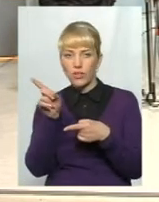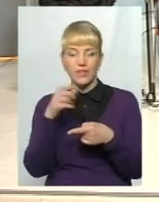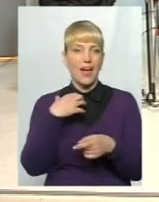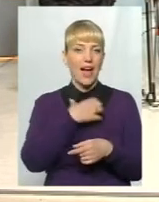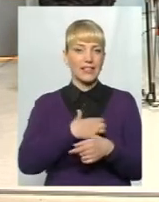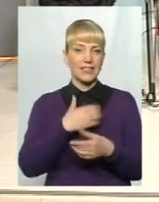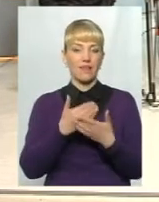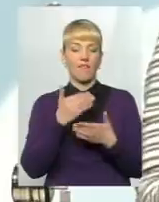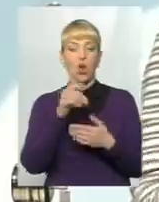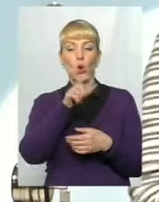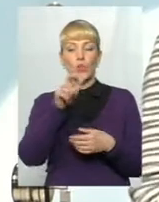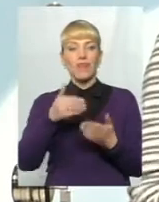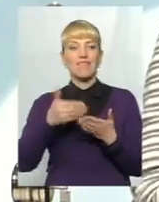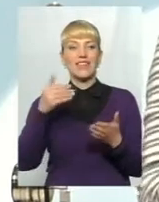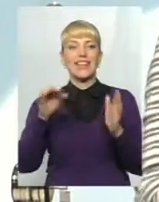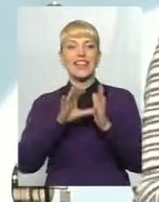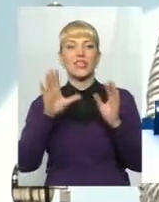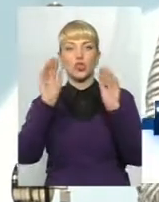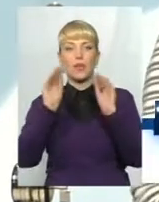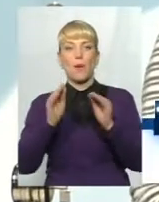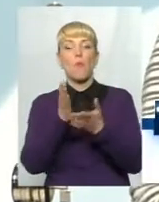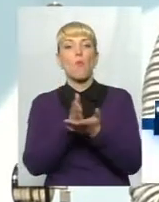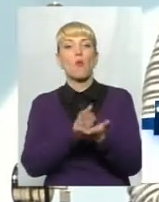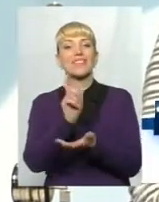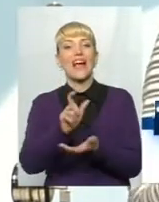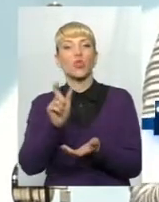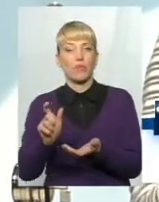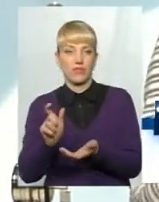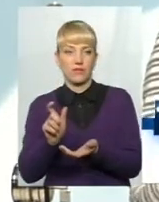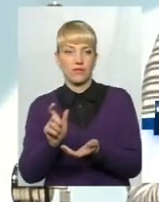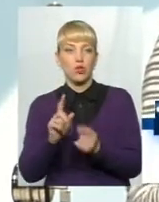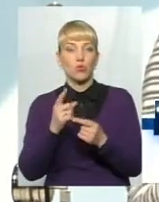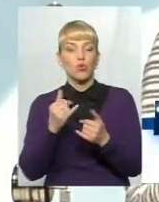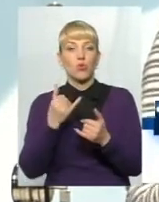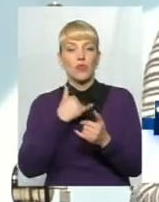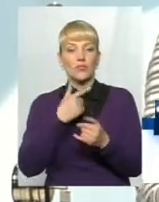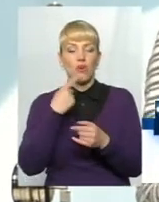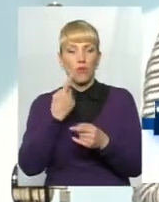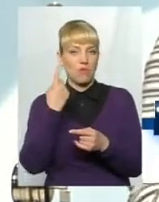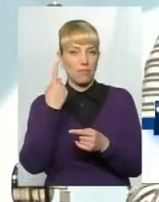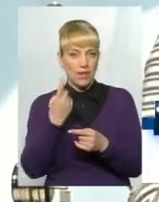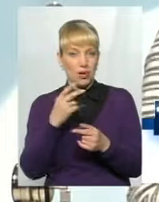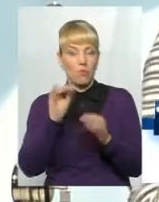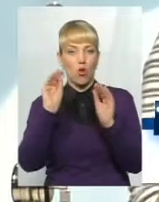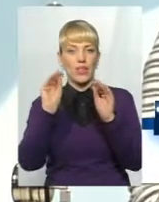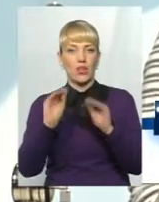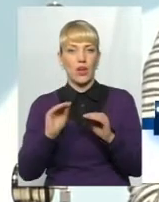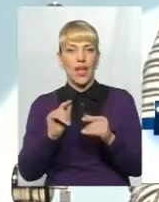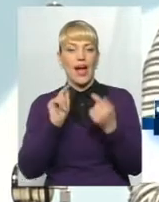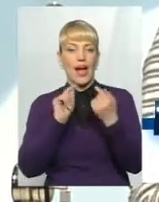електронних декларацій, посадовців і чиновників. Тому що в нас говорять, перше, про декларування